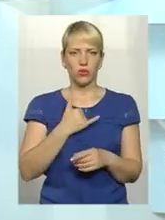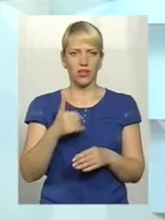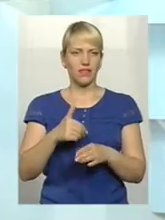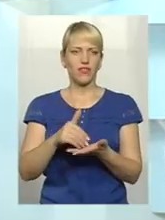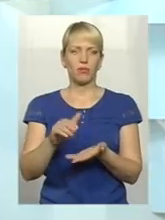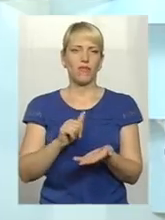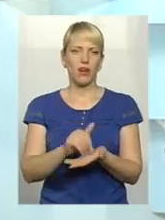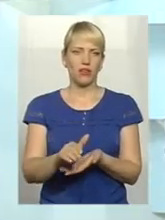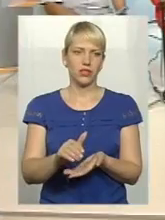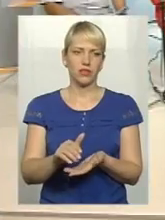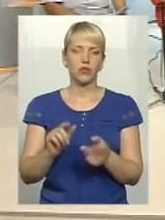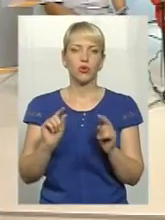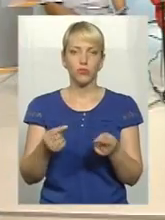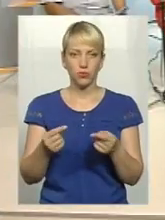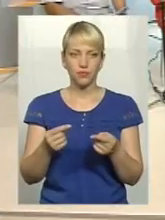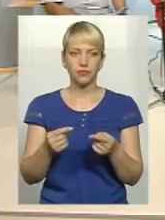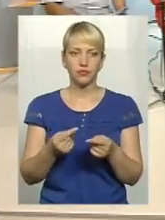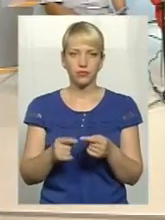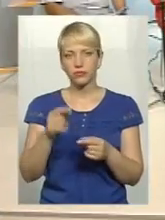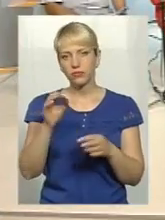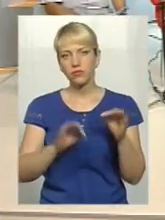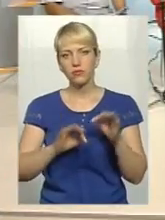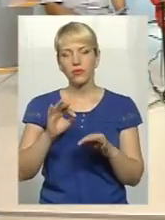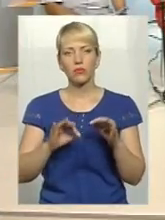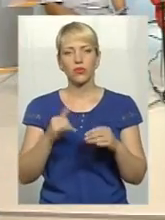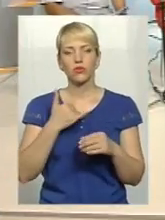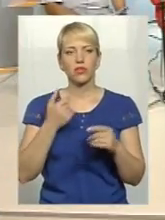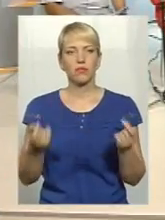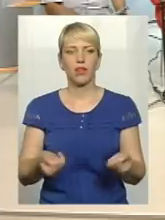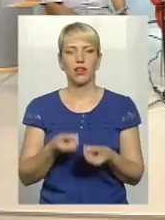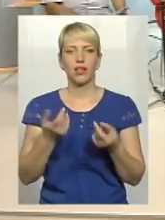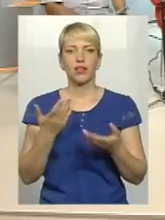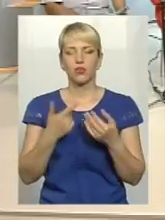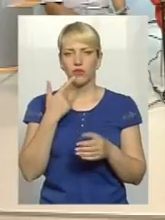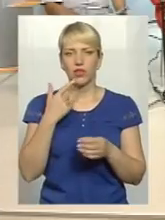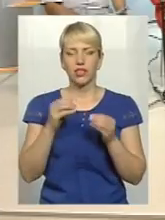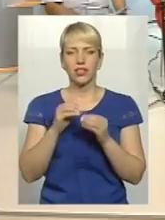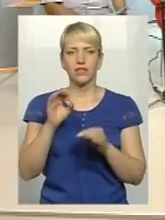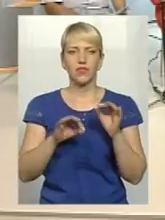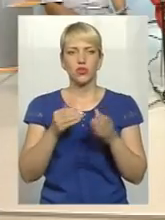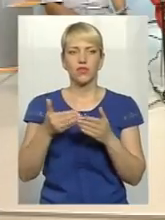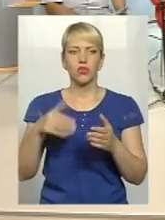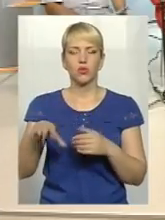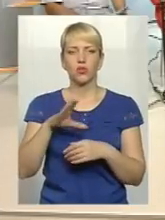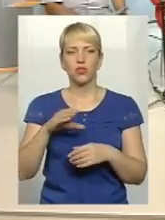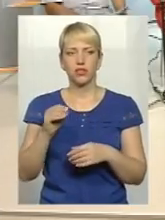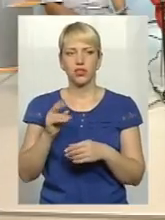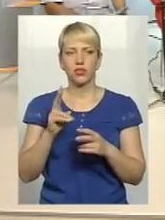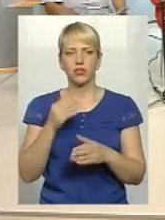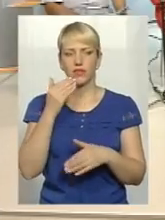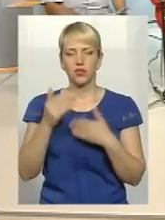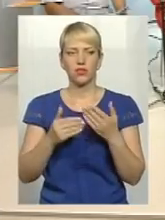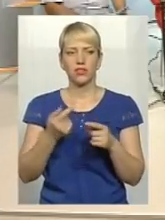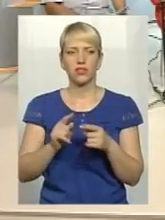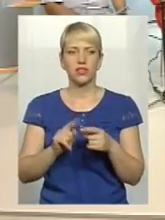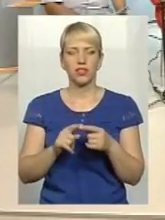всі. Тому процент тут дуже малий. Якщо сказати, що це 10% від всіх, які звернулися, це майже